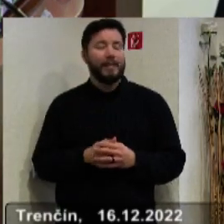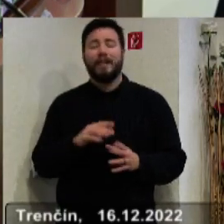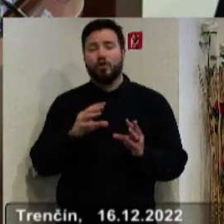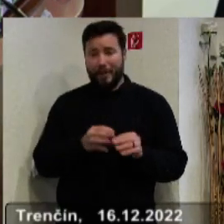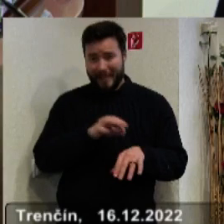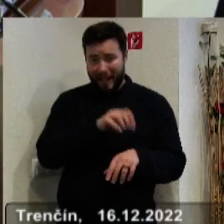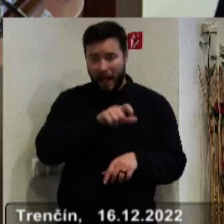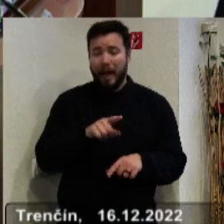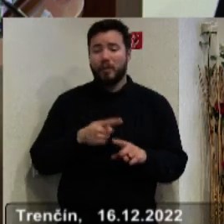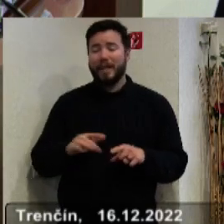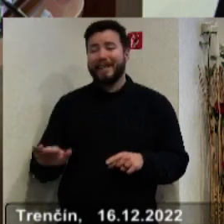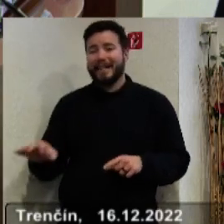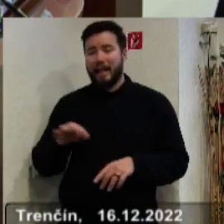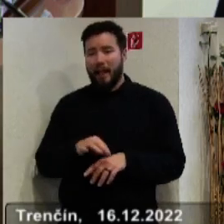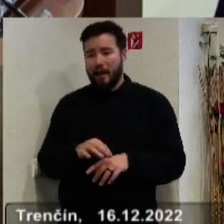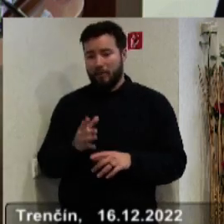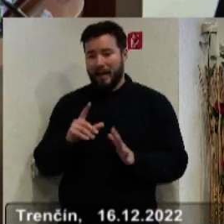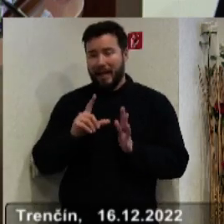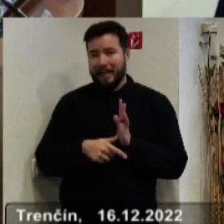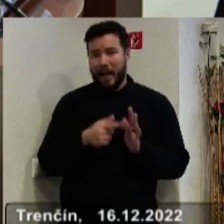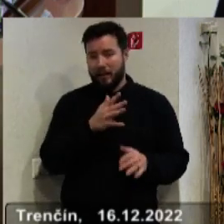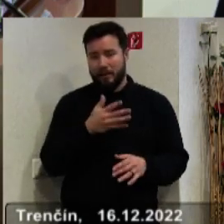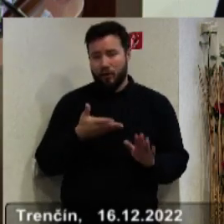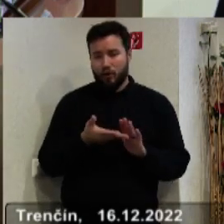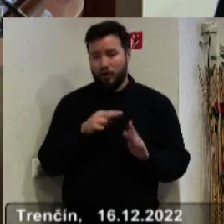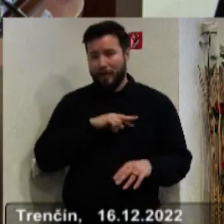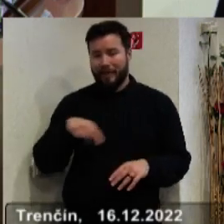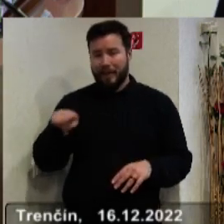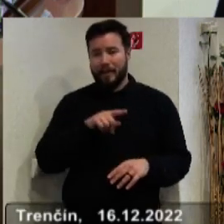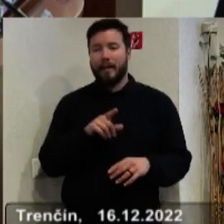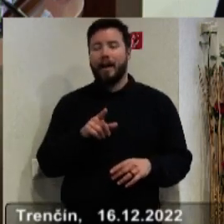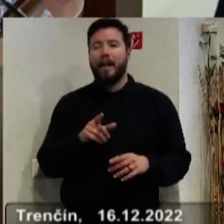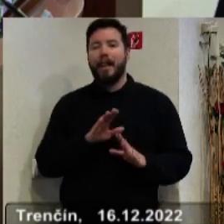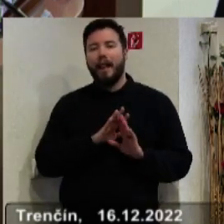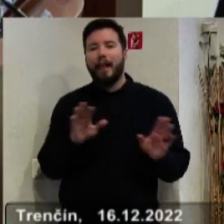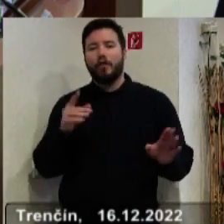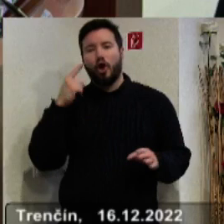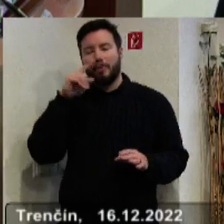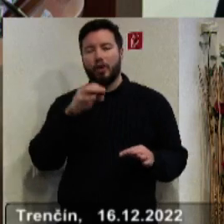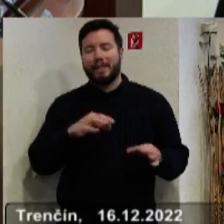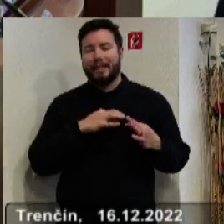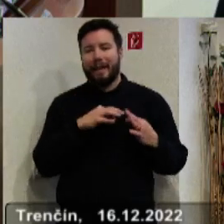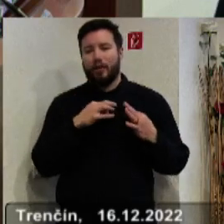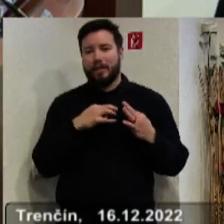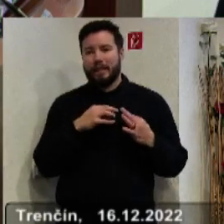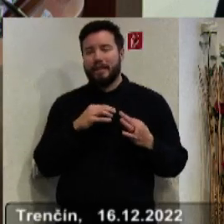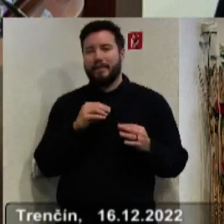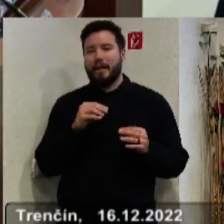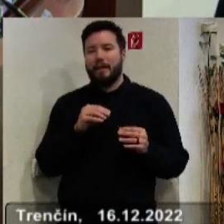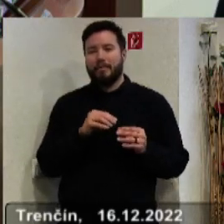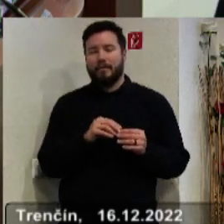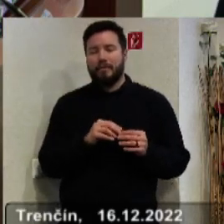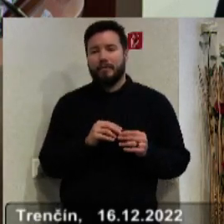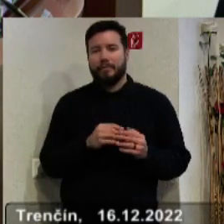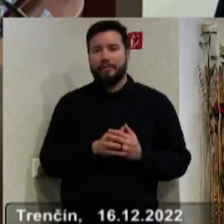pediatrov, čo už nie je ani kompetencia kraja ako nás, zastupiteľstva, ale výsostne len odboru zdravotníctva a preneseného